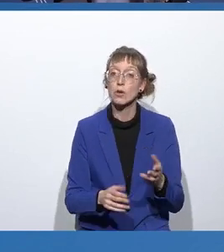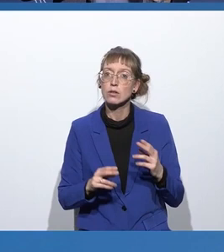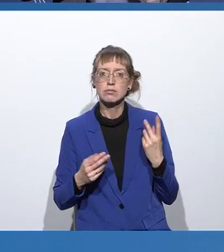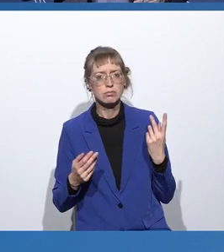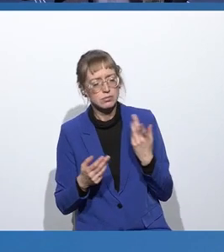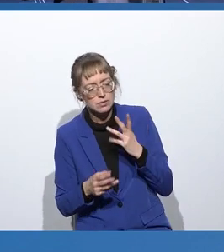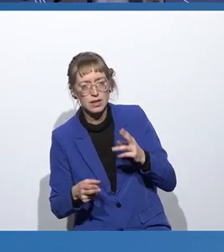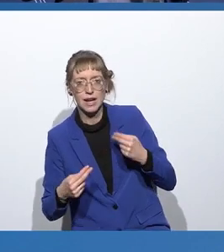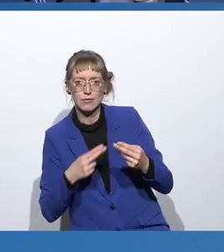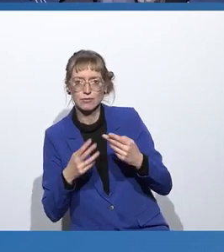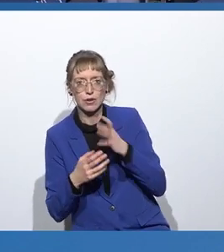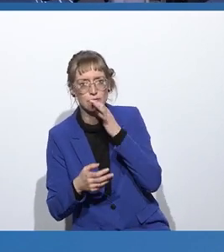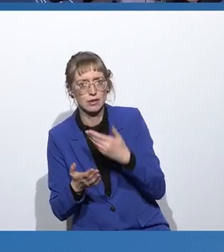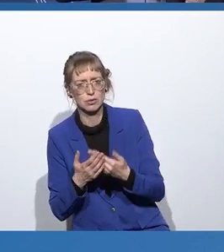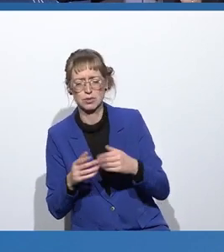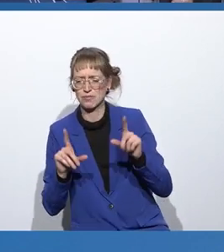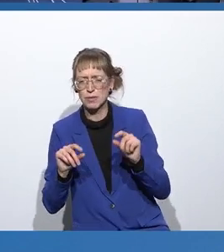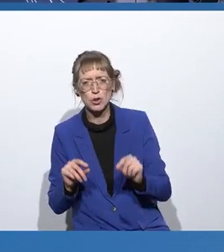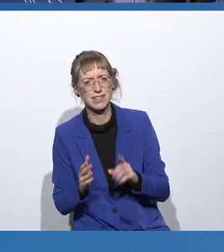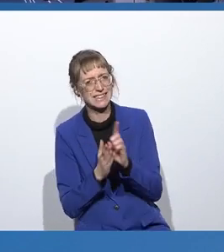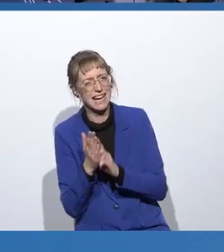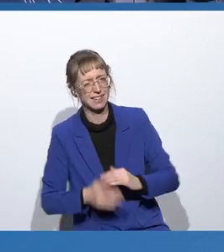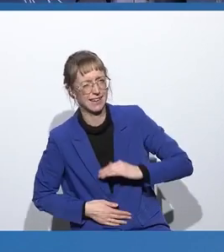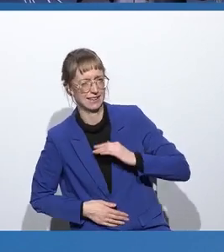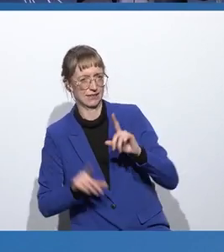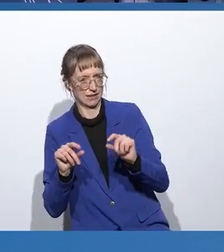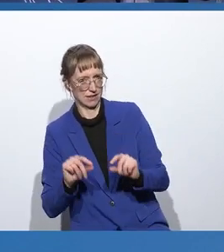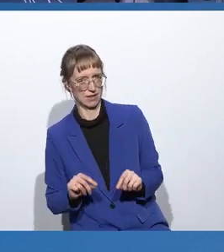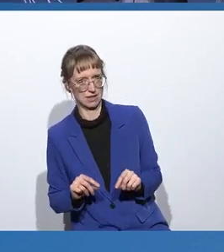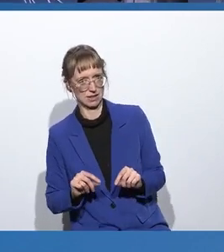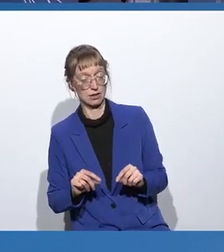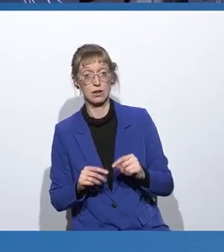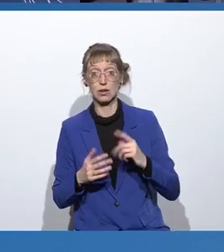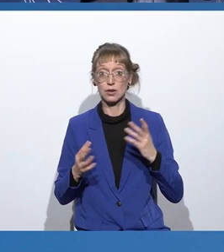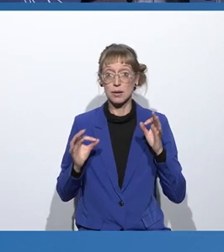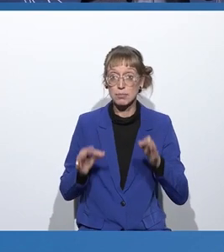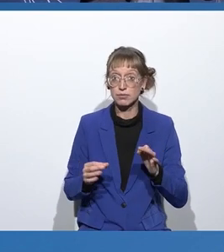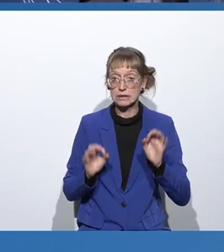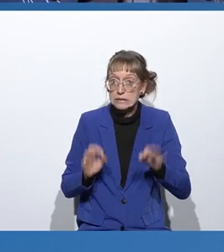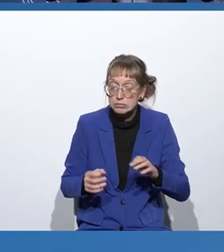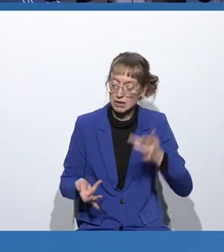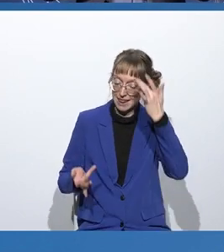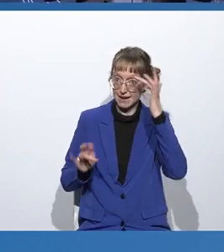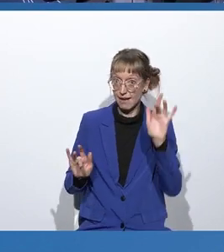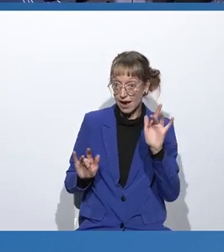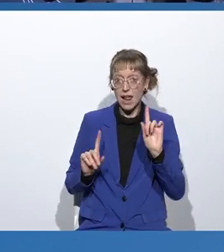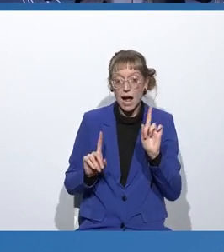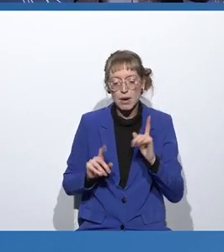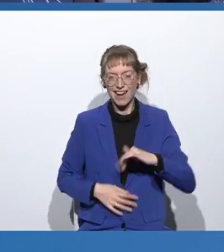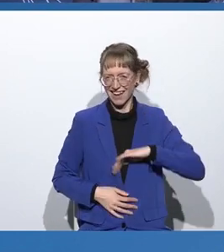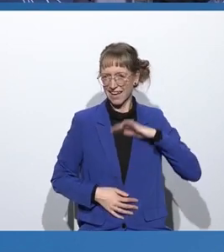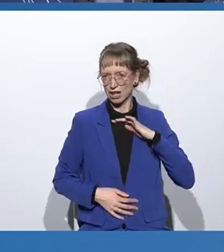Fragen wie, was bedeutet Datenethik oder auch, warum kann etwas, was legal ist, aber ethisch